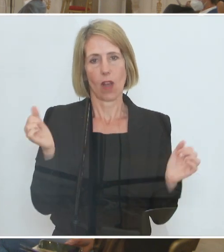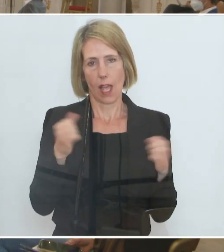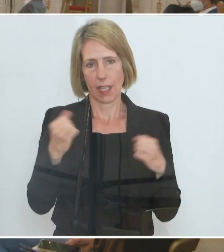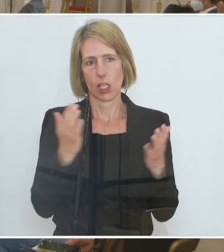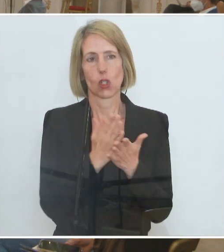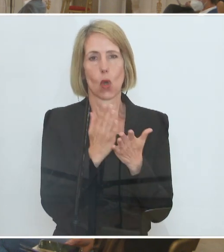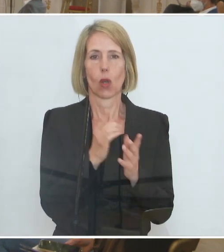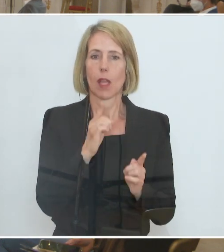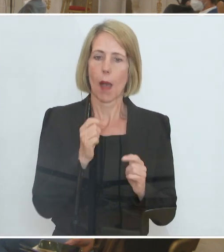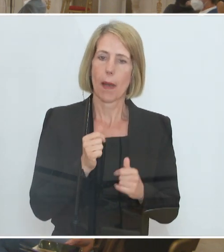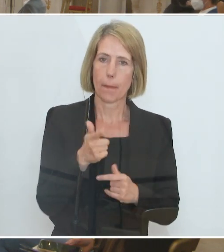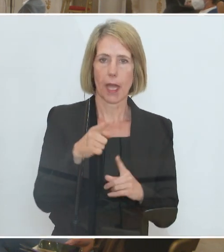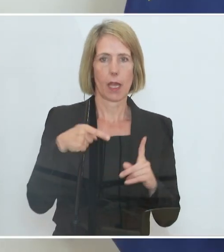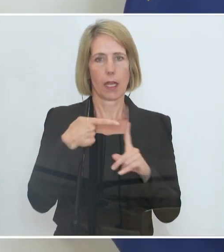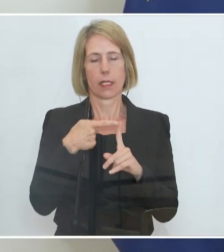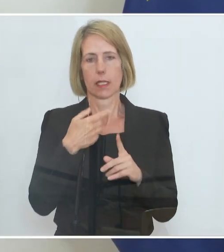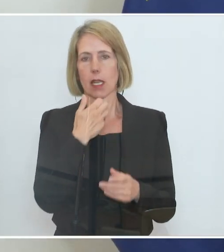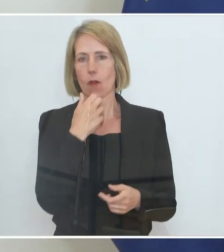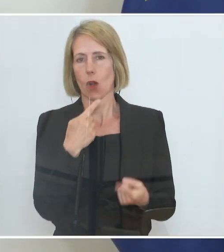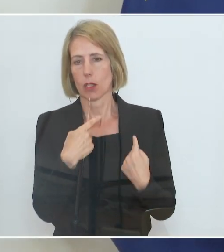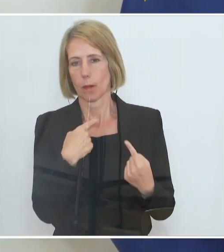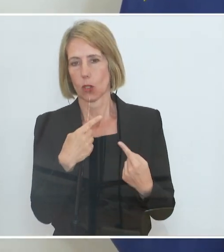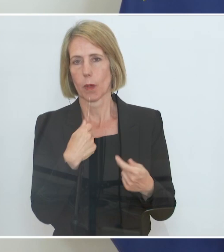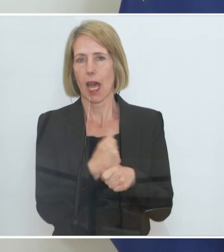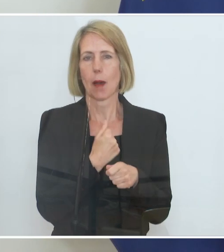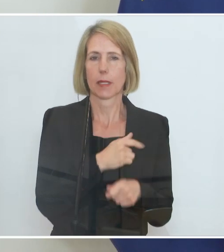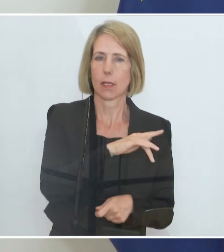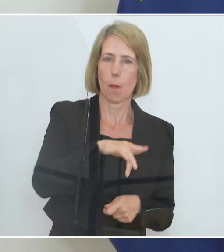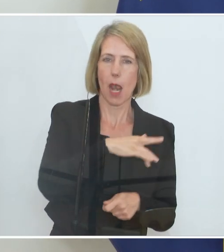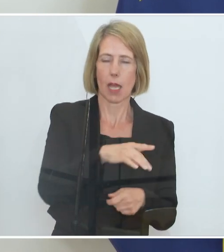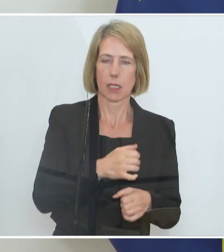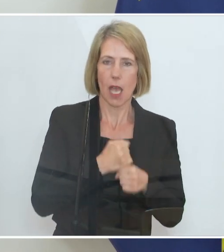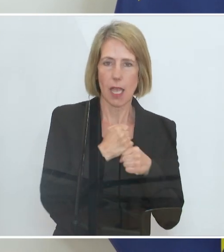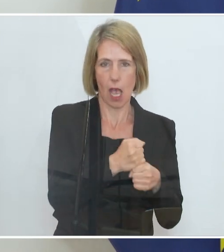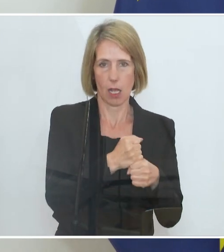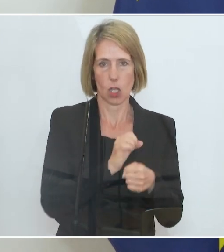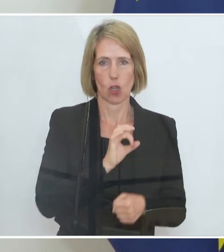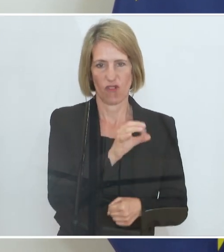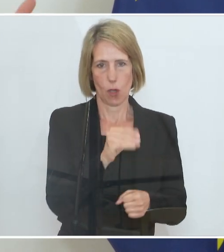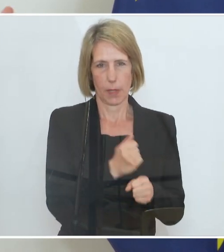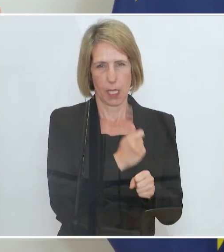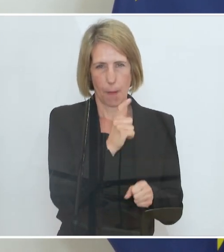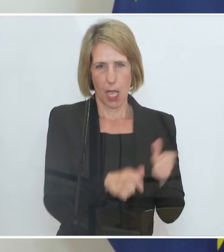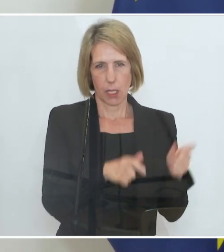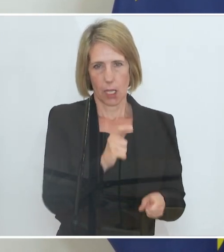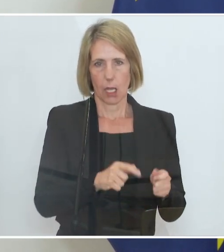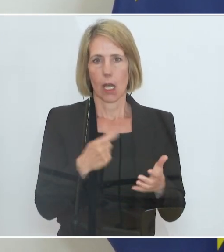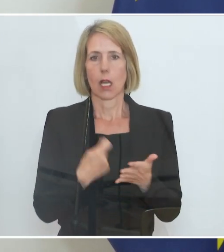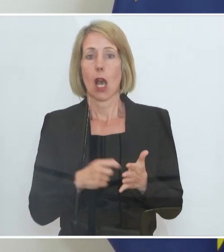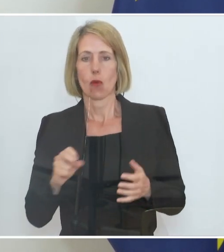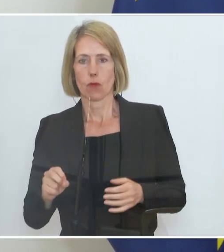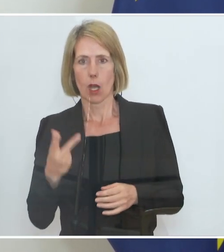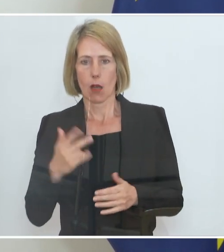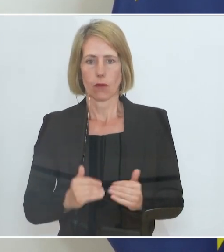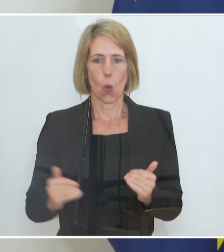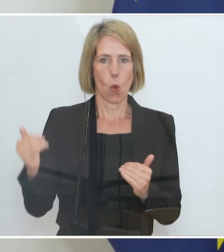Ziele, die wir versuchen zu adressieren. Neben der Frage des Arbeitsplatz-Erhaltes für die Mitarbeiterinnen und die Kaufkrafthöhe, damit die Möglichkeit